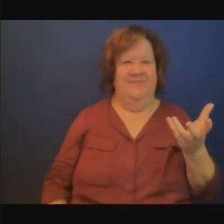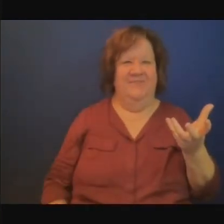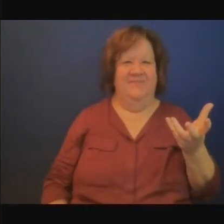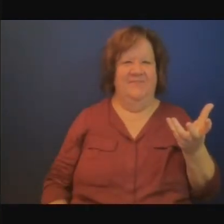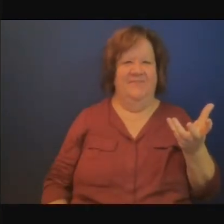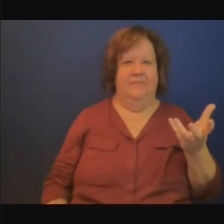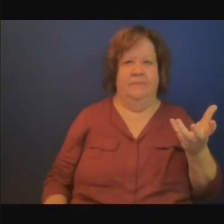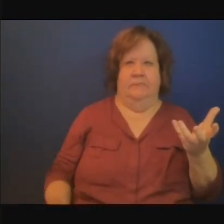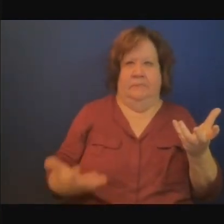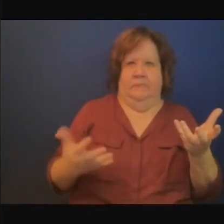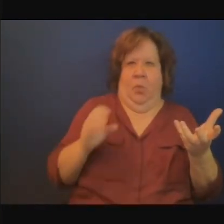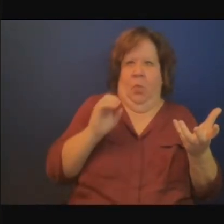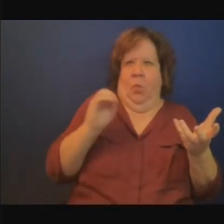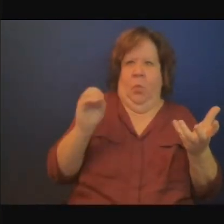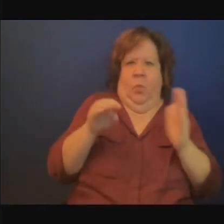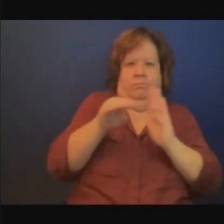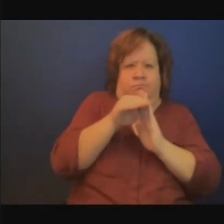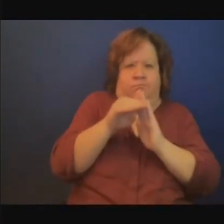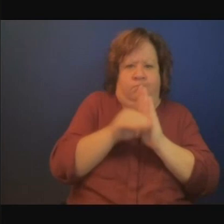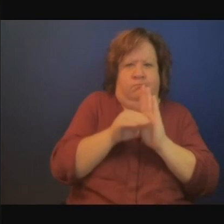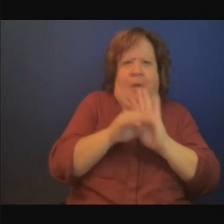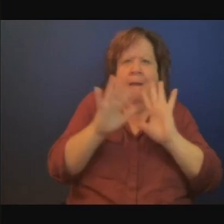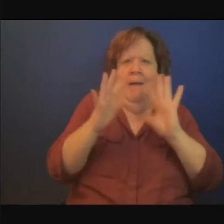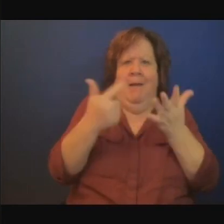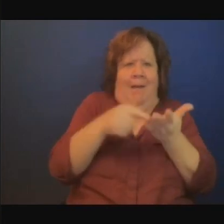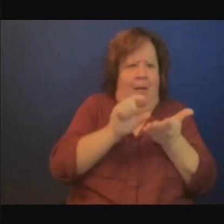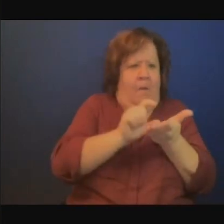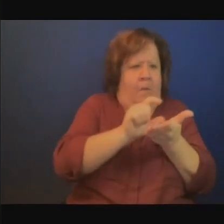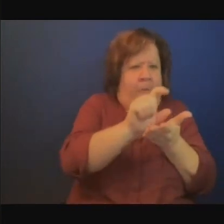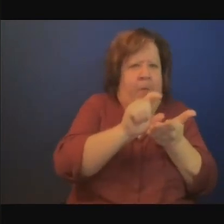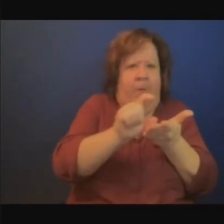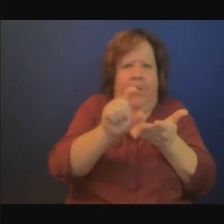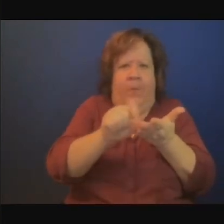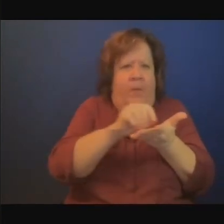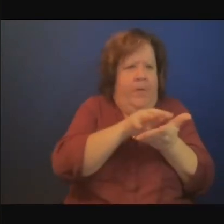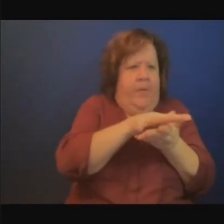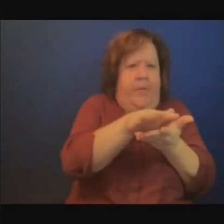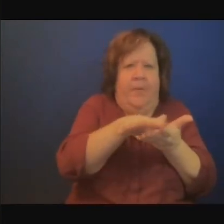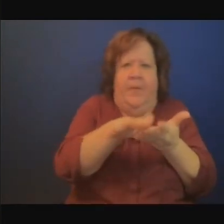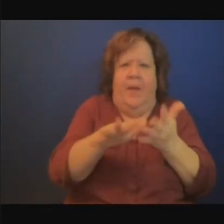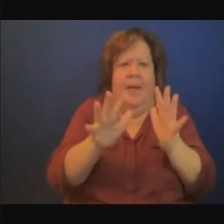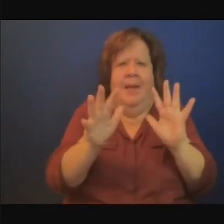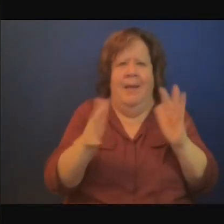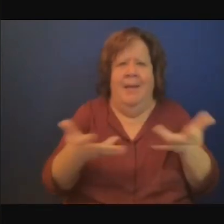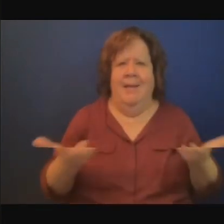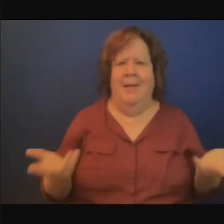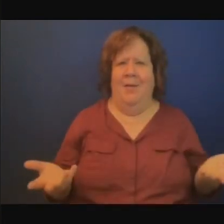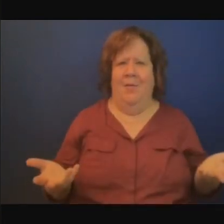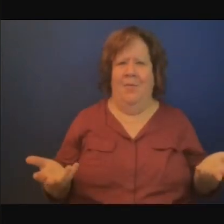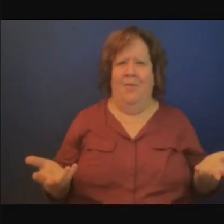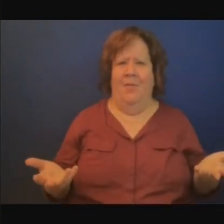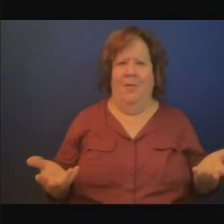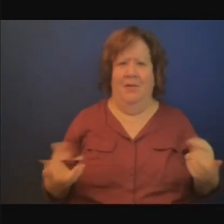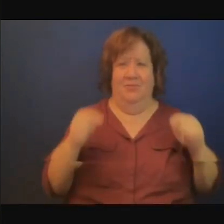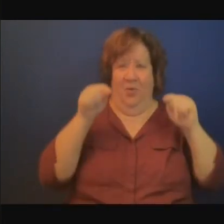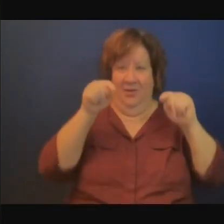vous n'aurez pas une organisation une agence qui va venir déposer des fonds dans les caisses de la banque centrale et dire voilà mettez en place